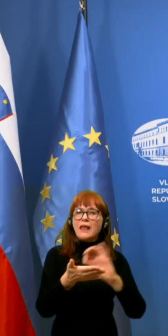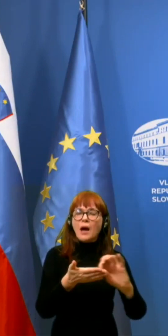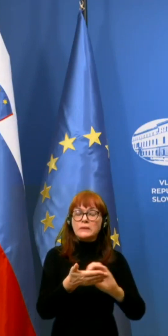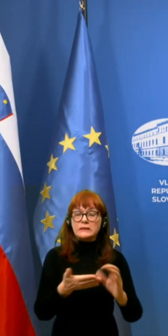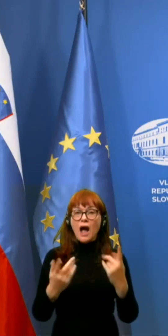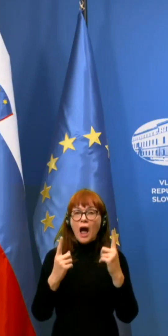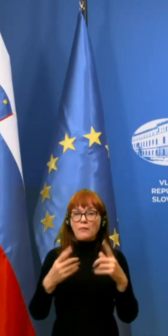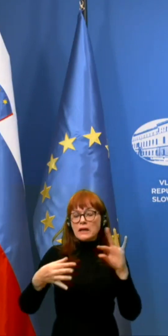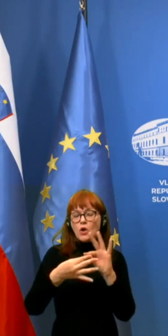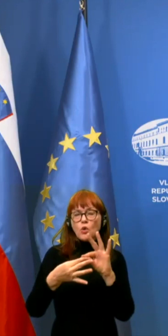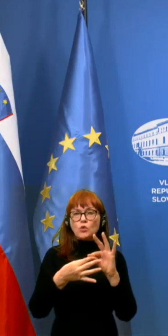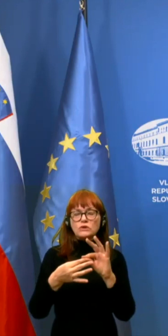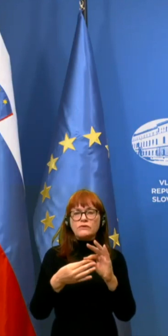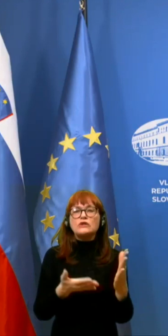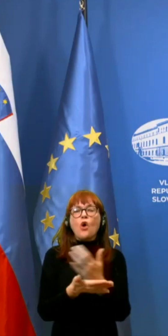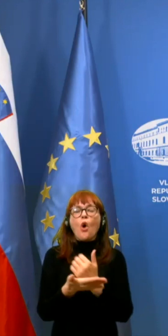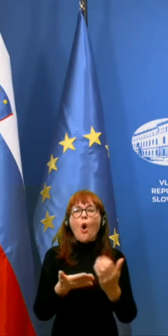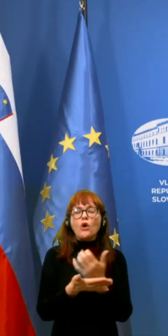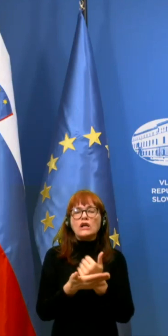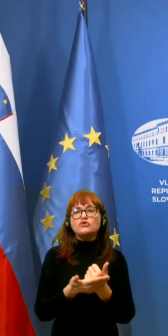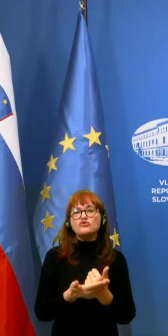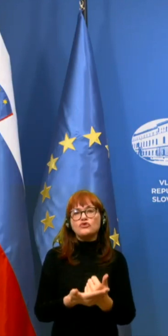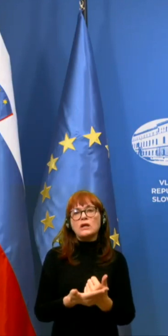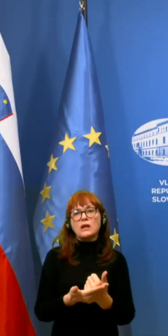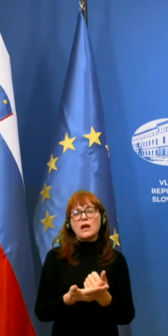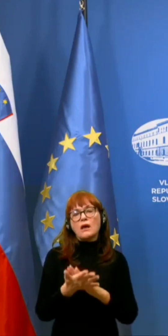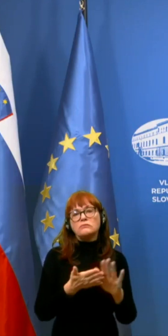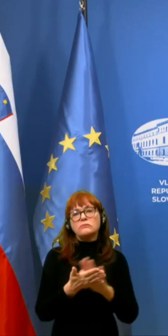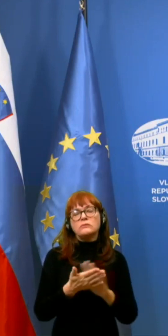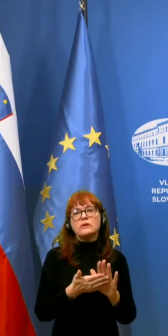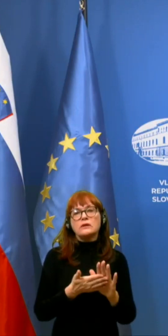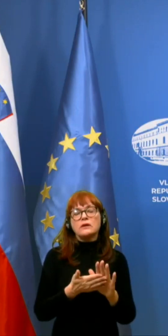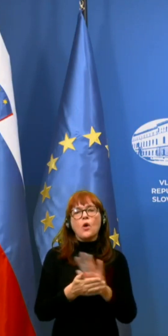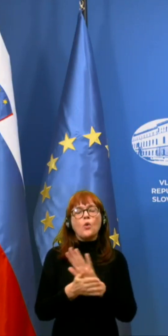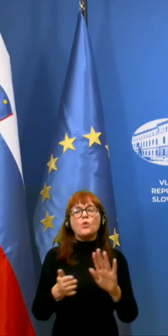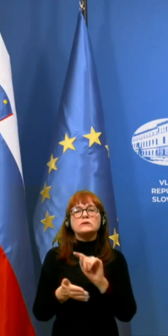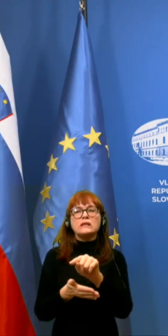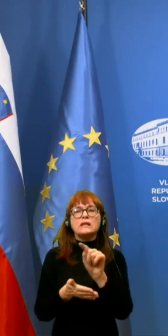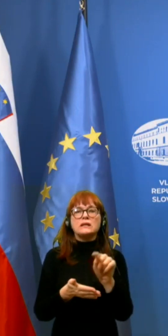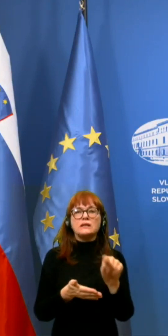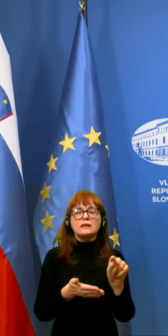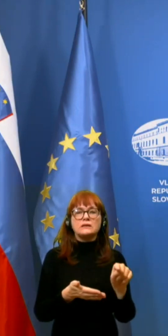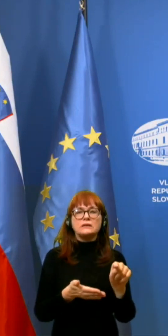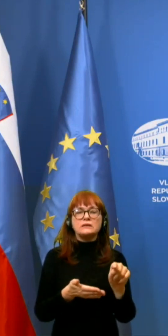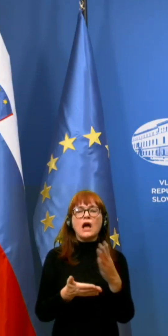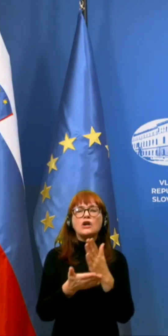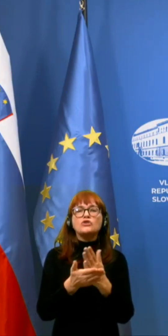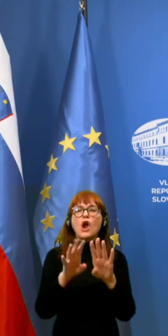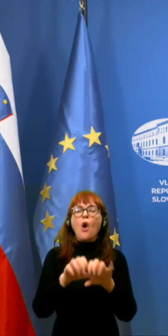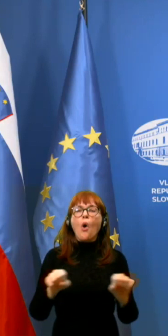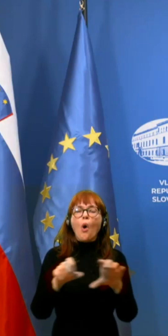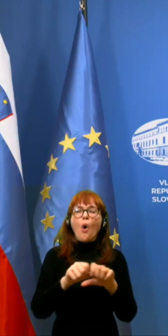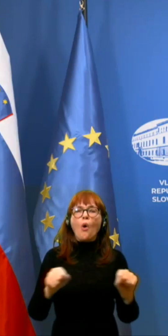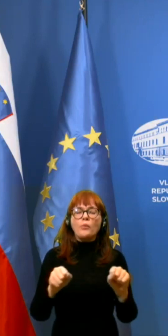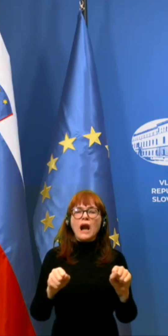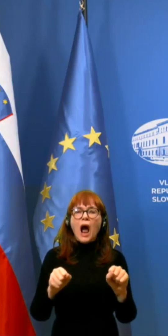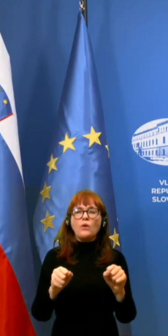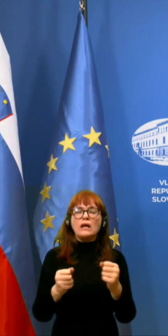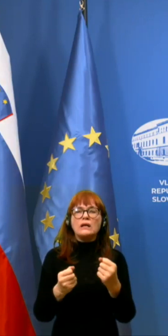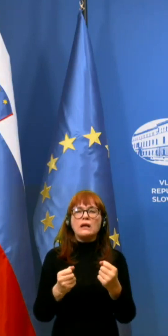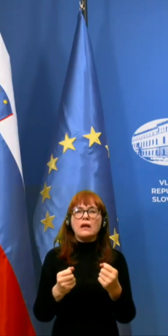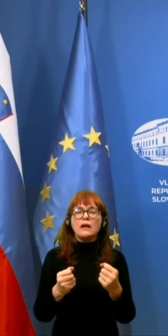nanašala na koriščanje oziroma vse tiste že opravljene realizovacije za